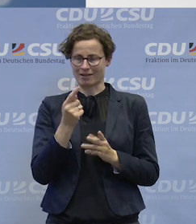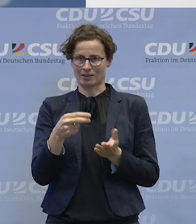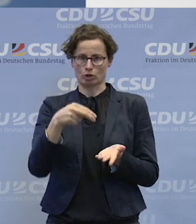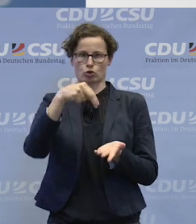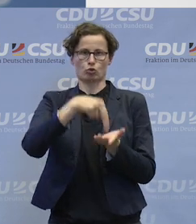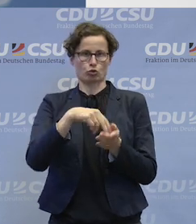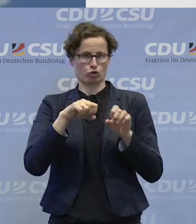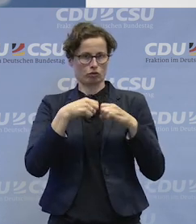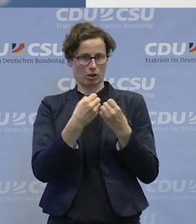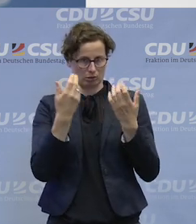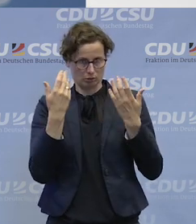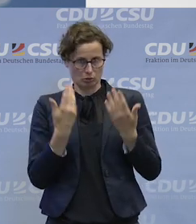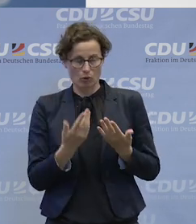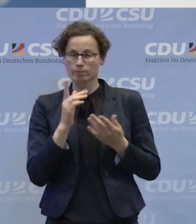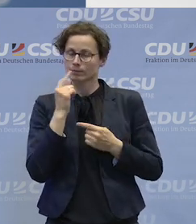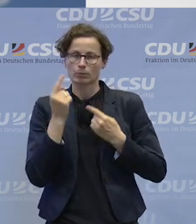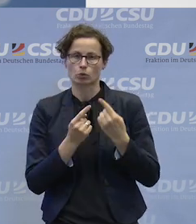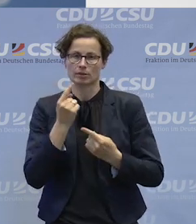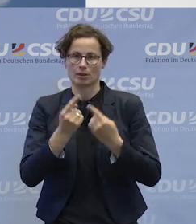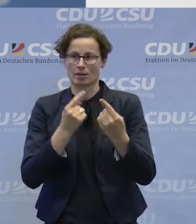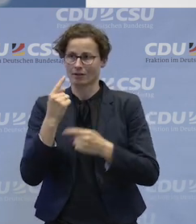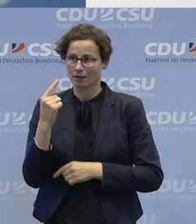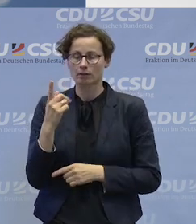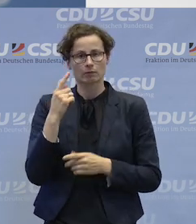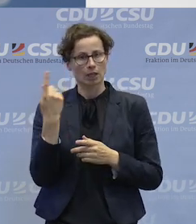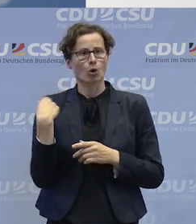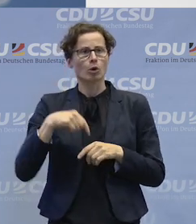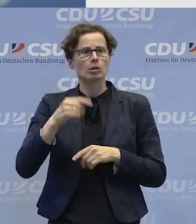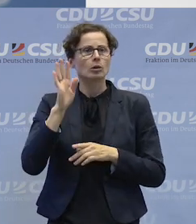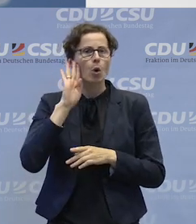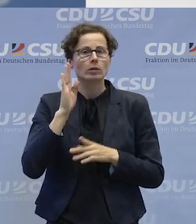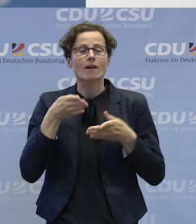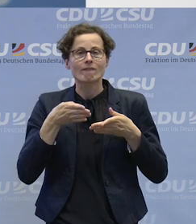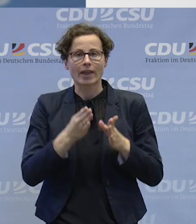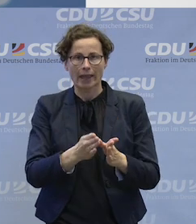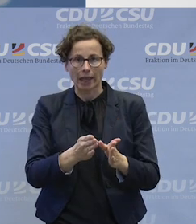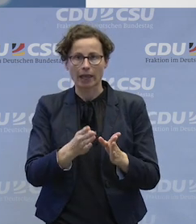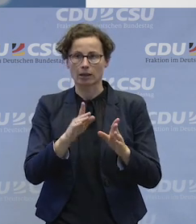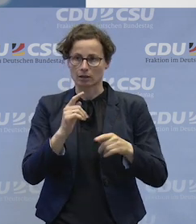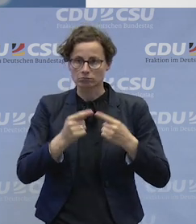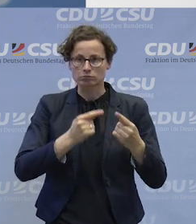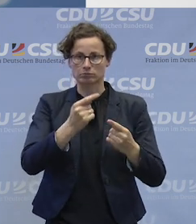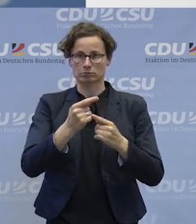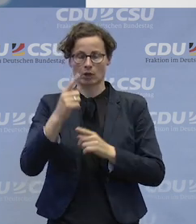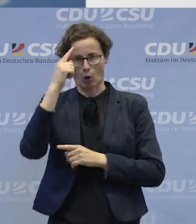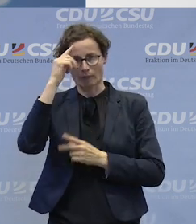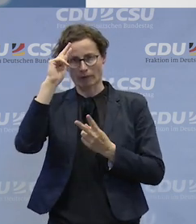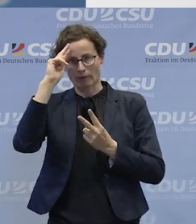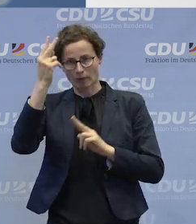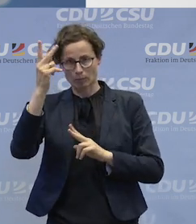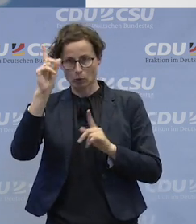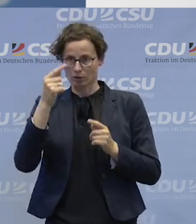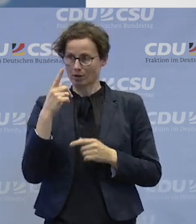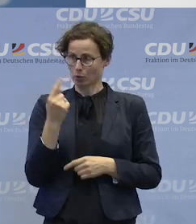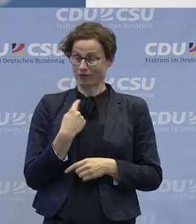Ich habe gehört, wir sind auf dem Weg, wir müssen alle an uns arbeiten, wir müssen in den Köpfen was verändern. Und ich glaube, wir werden dann richtig gut, wenn jeder an seiner